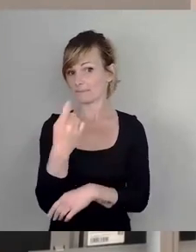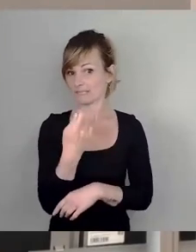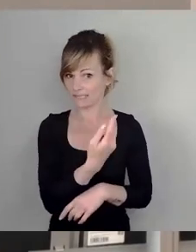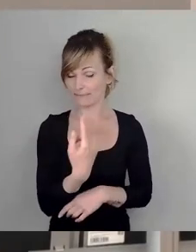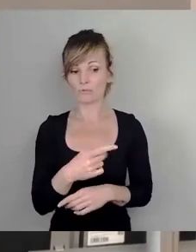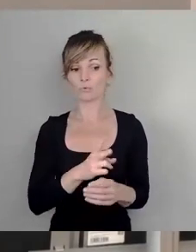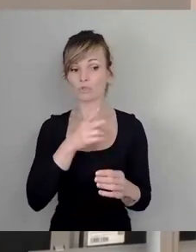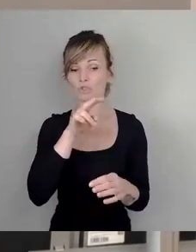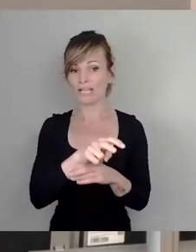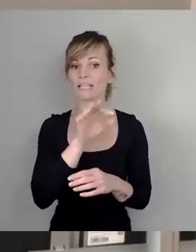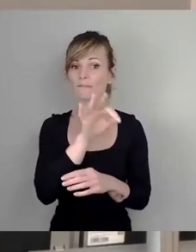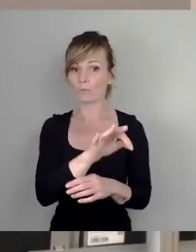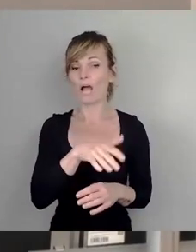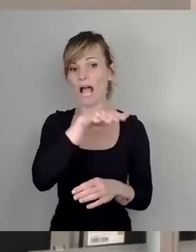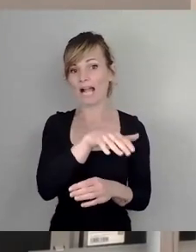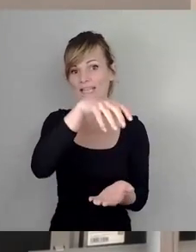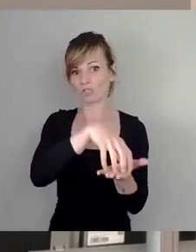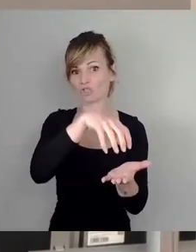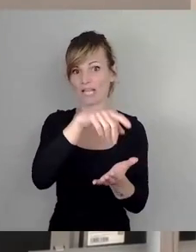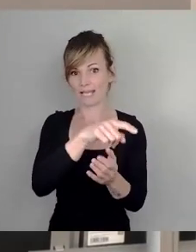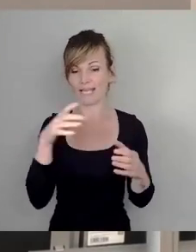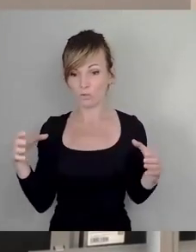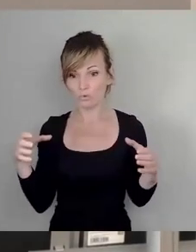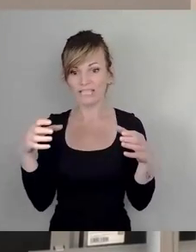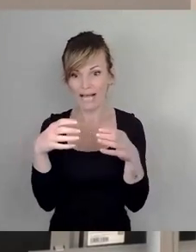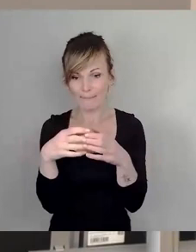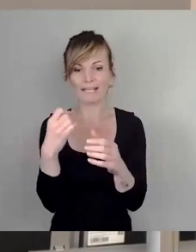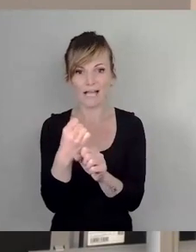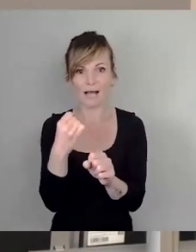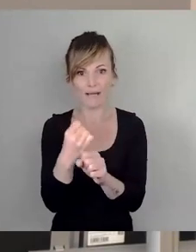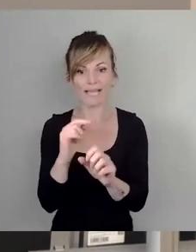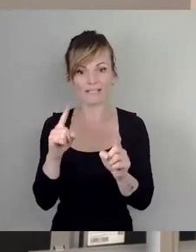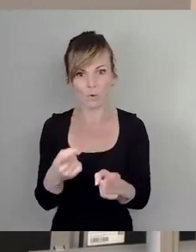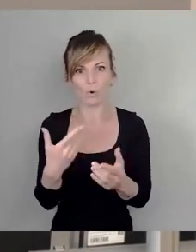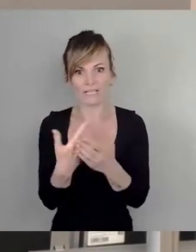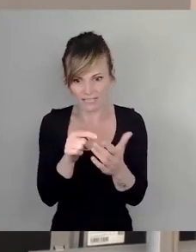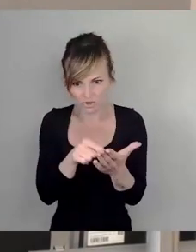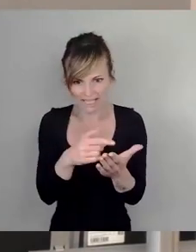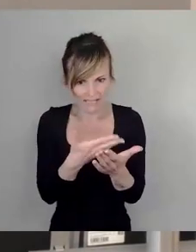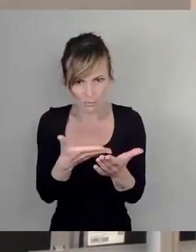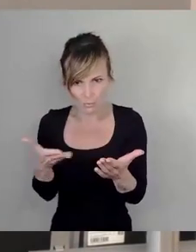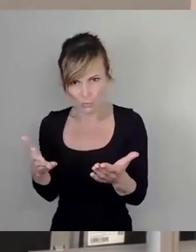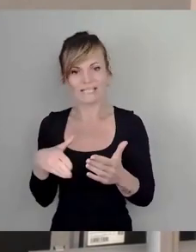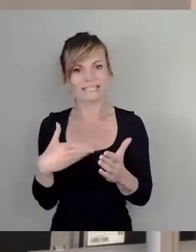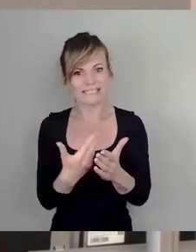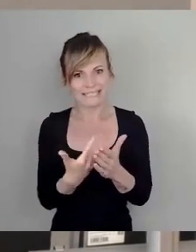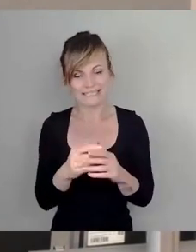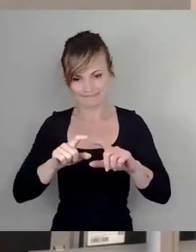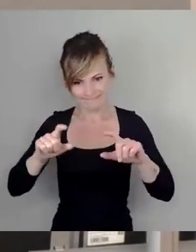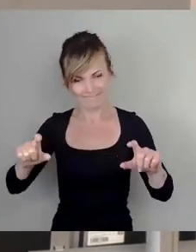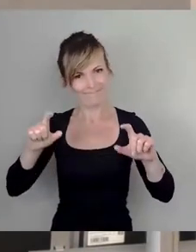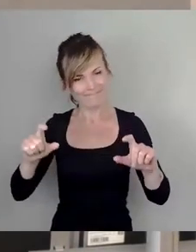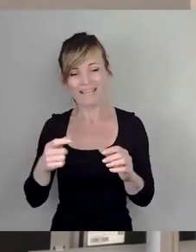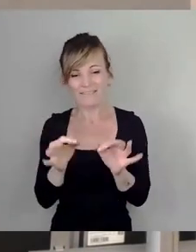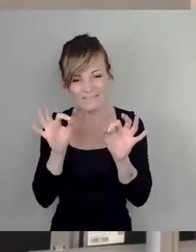Haltestellenanlage haben, zusammengearbeitet werden. Wir tragen diesen sehr differenzierten Verhältnissen an dieser Stelle wirklich